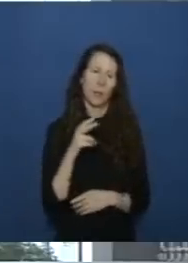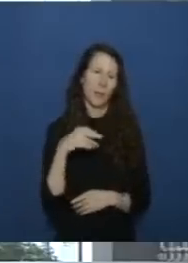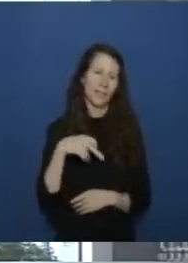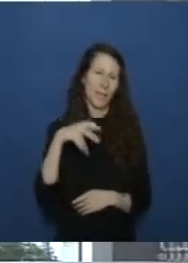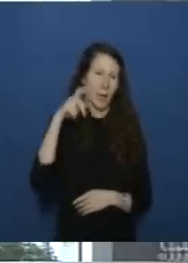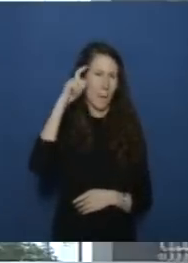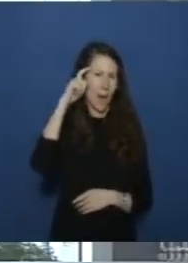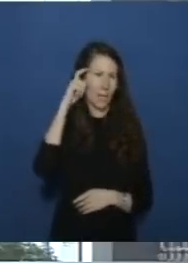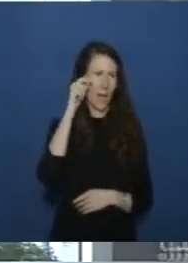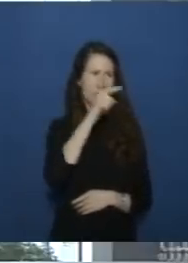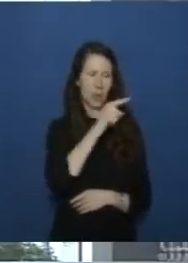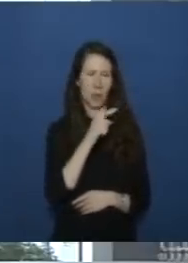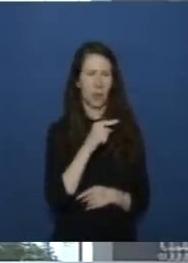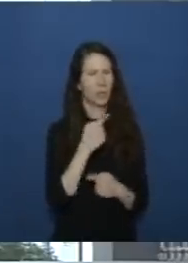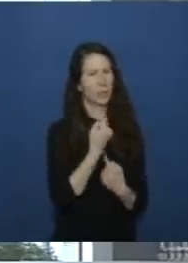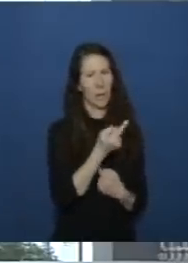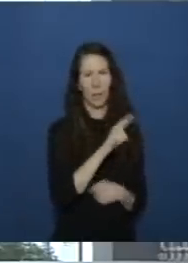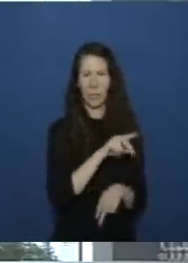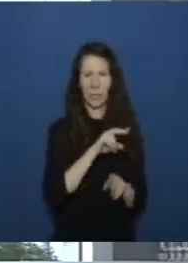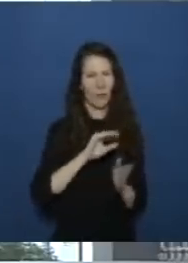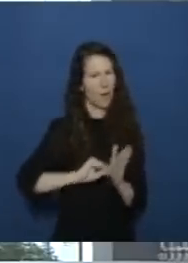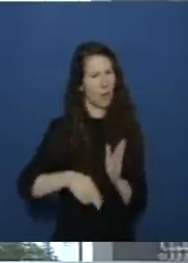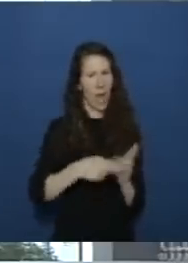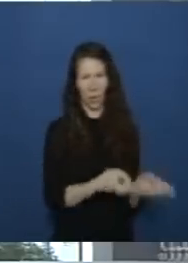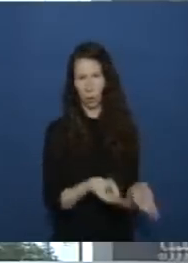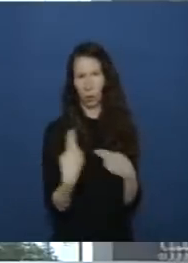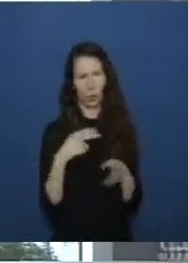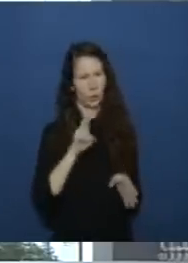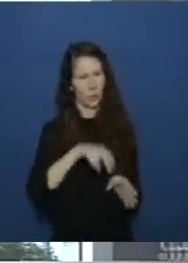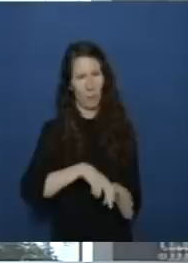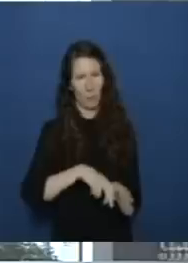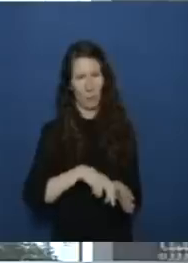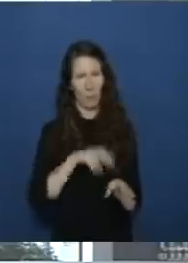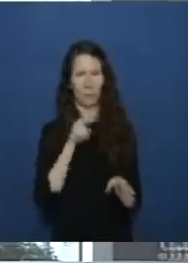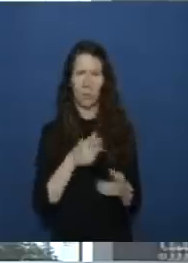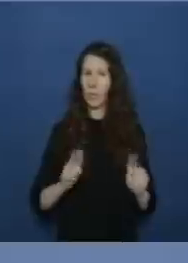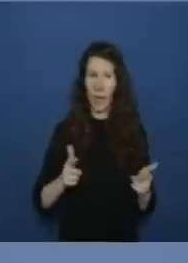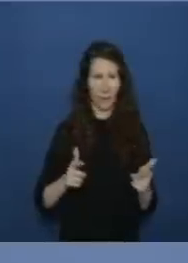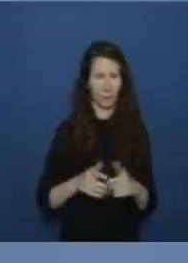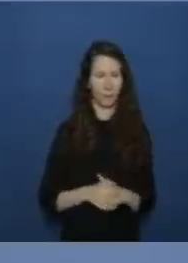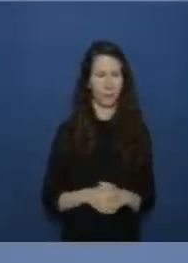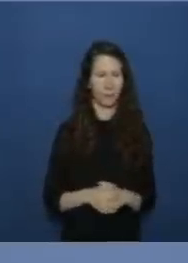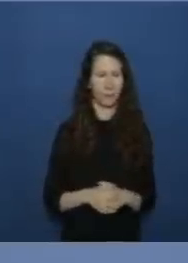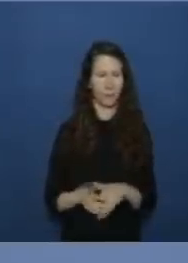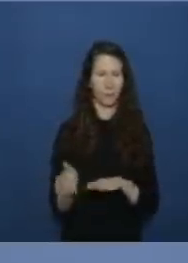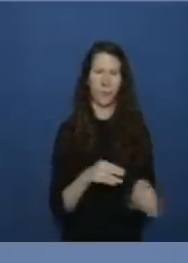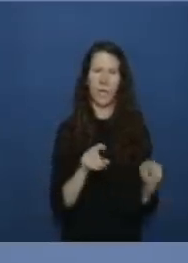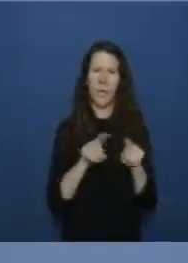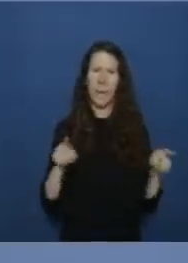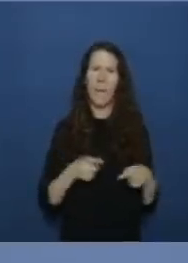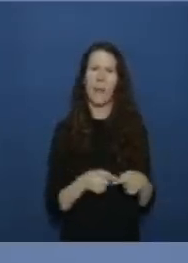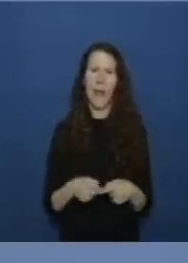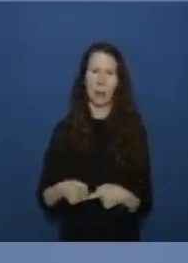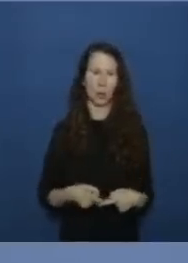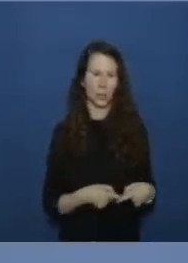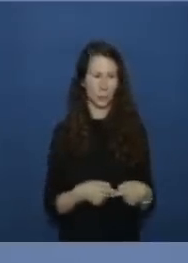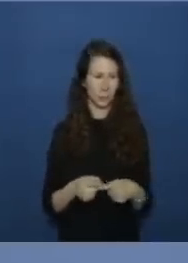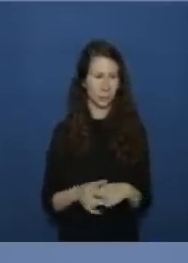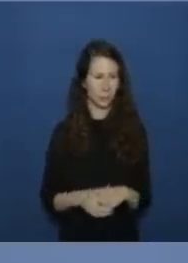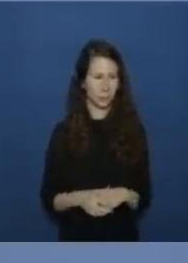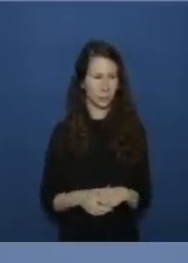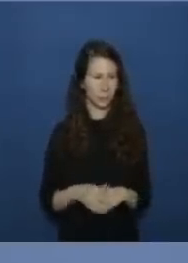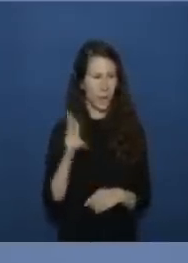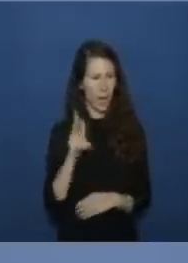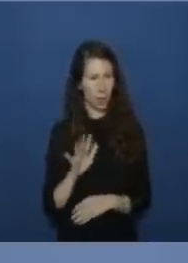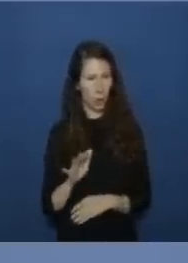zum open skies vertrag zurück wie bewertet die bundesregierung diese entscheidung nicht das thema belarus noch war das bei ihnen herr schuld bei ja